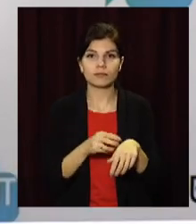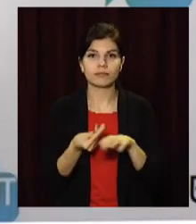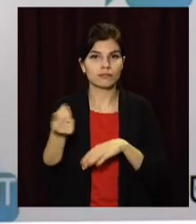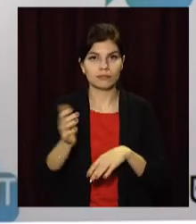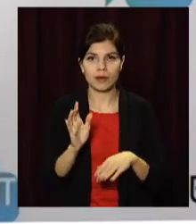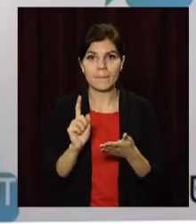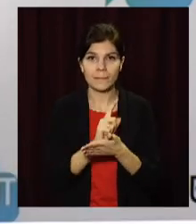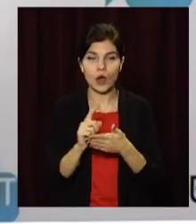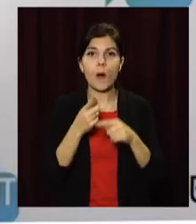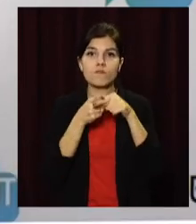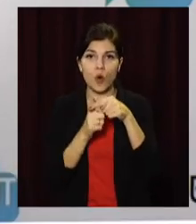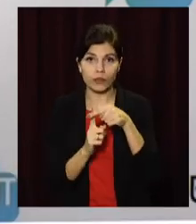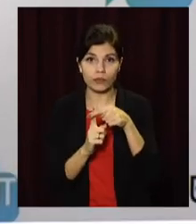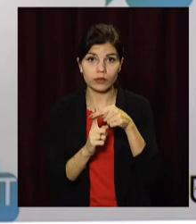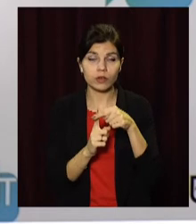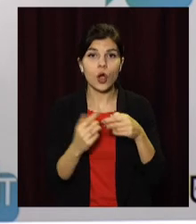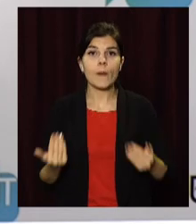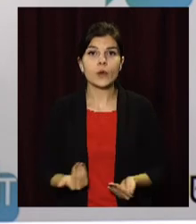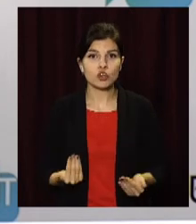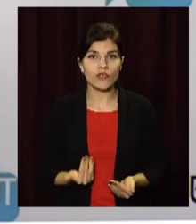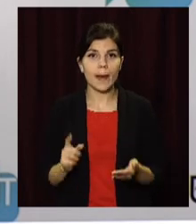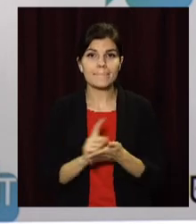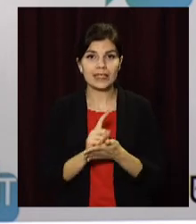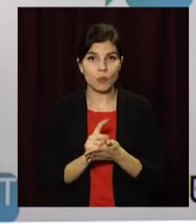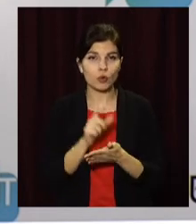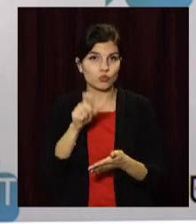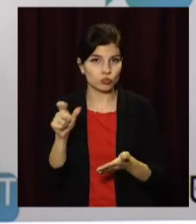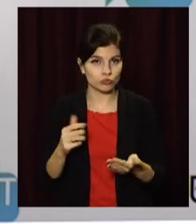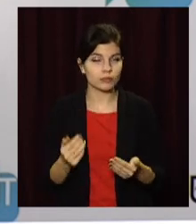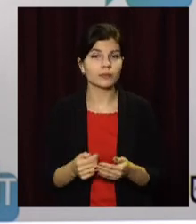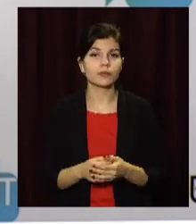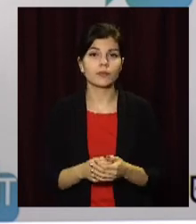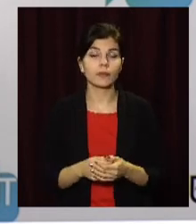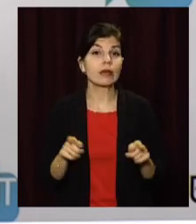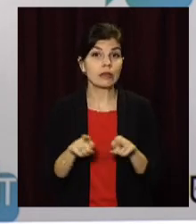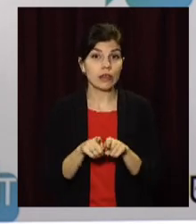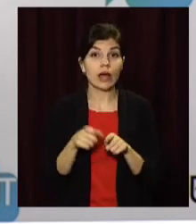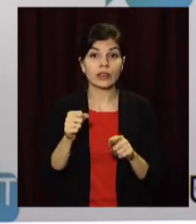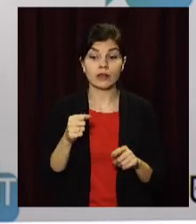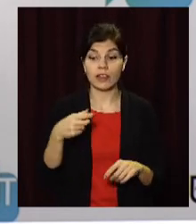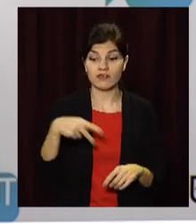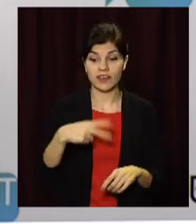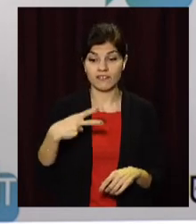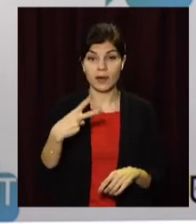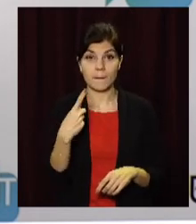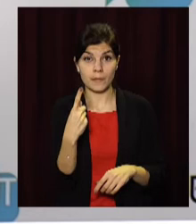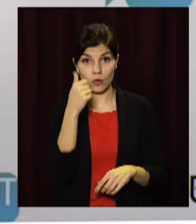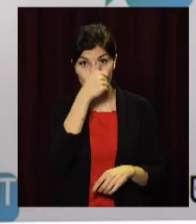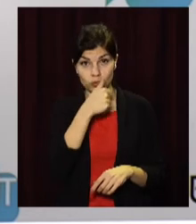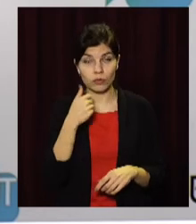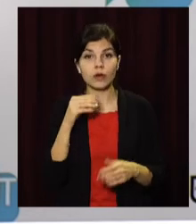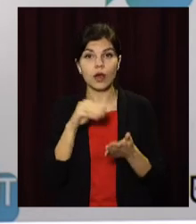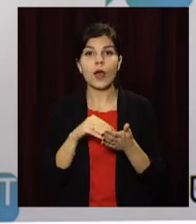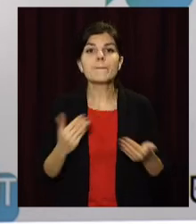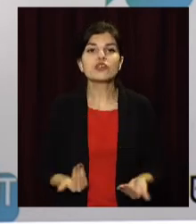дорівнює половині прожиткового мінімуму доходу громадян. Так, станом на 2021 рік встановлено